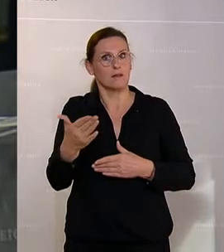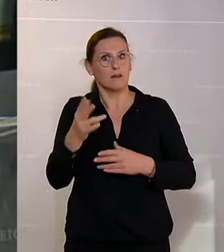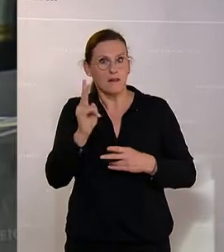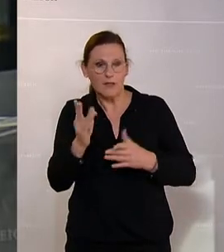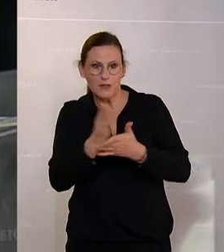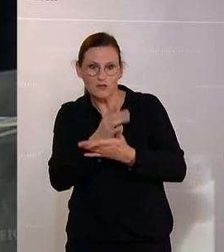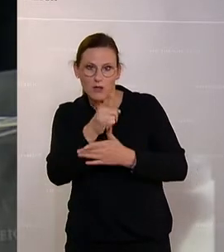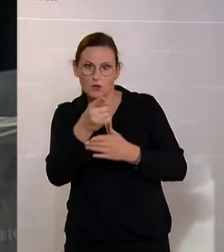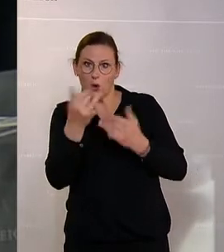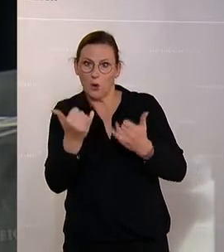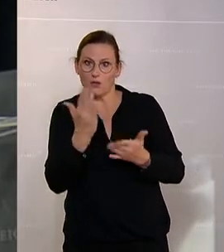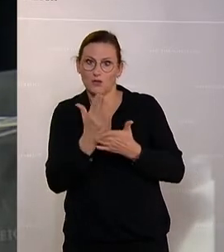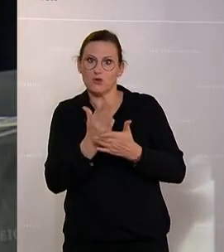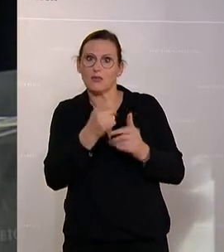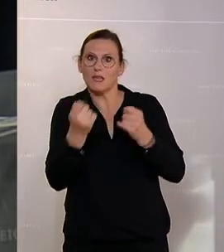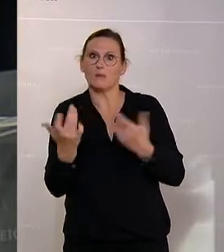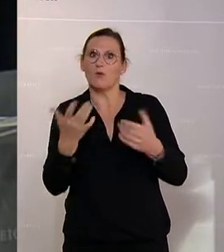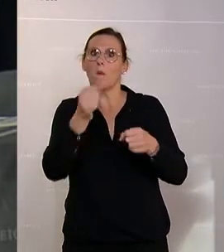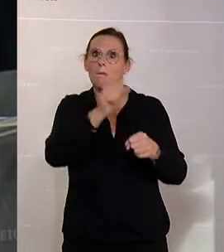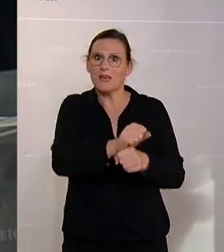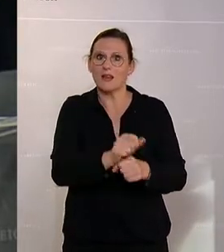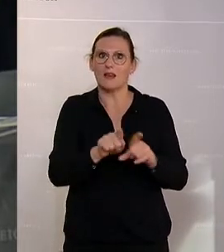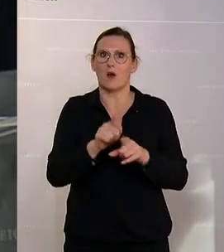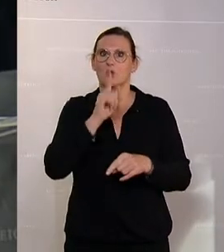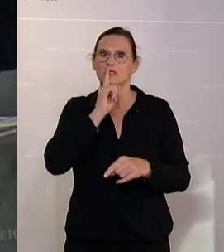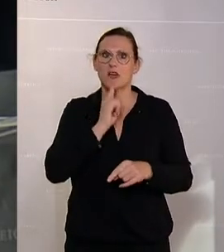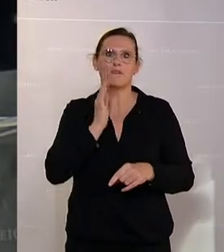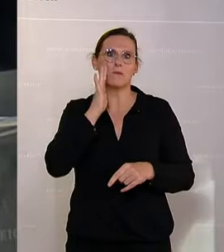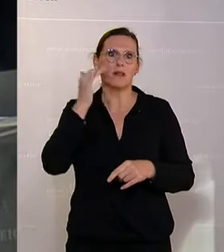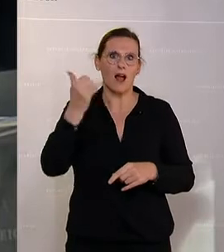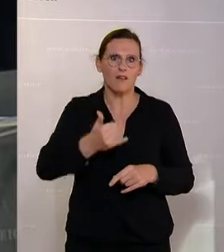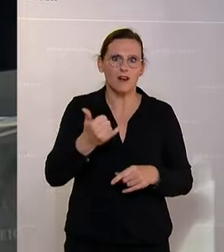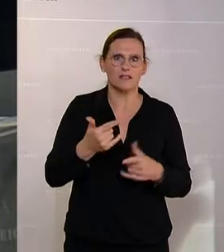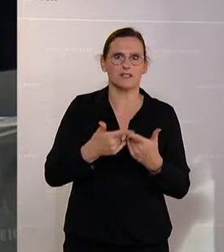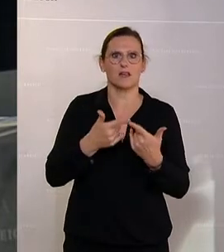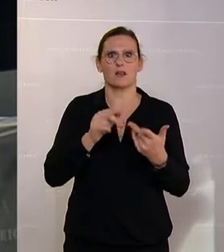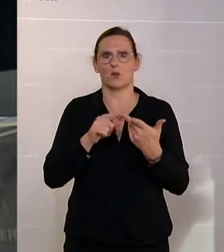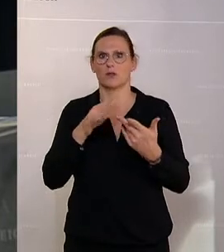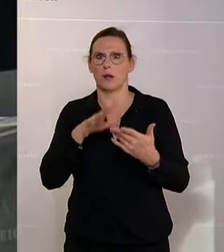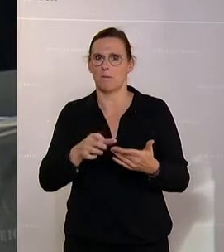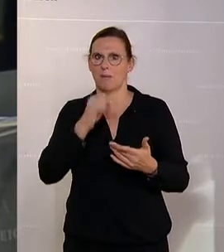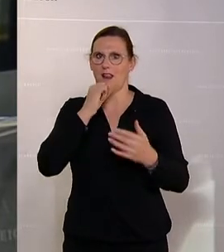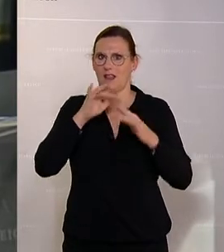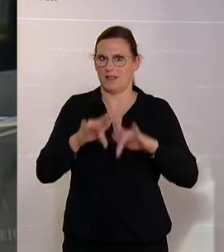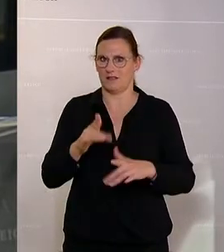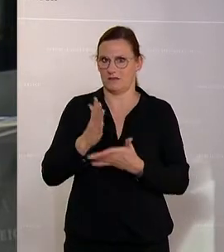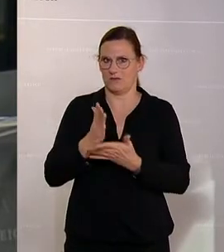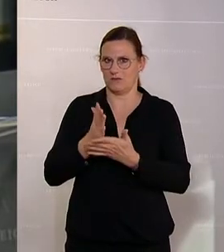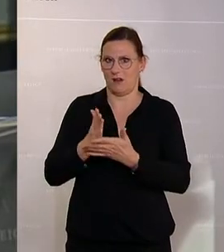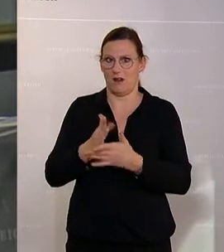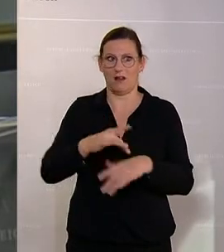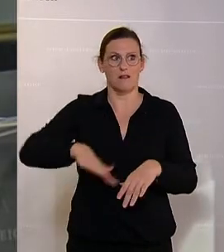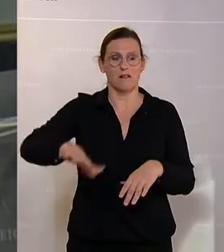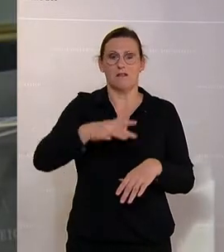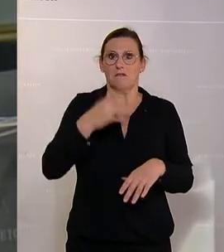beim Bier, wie das heute schon der Fall ist, sondern auch beim Saft, beim Mineralwasser oder bei der Milch. Denn es versteht niemand,